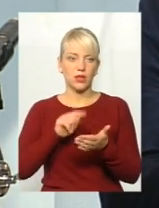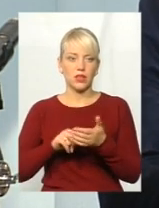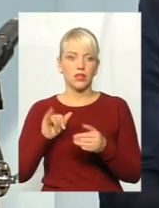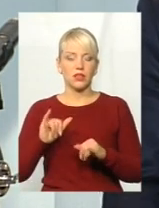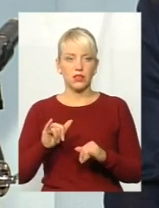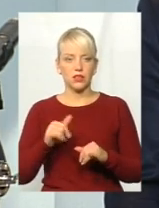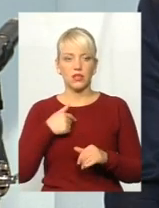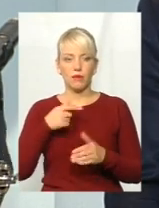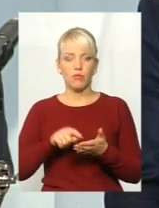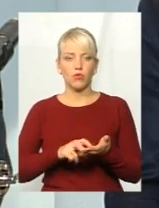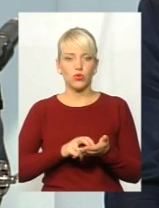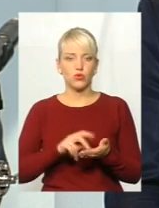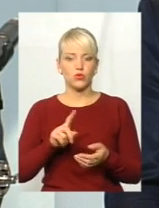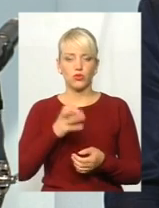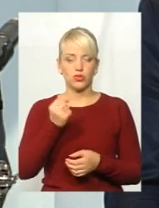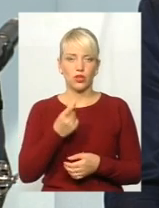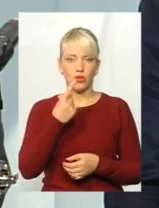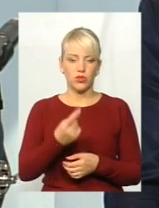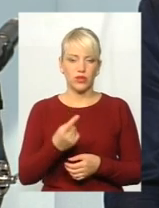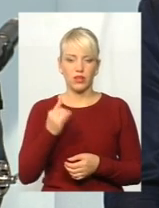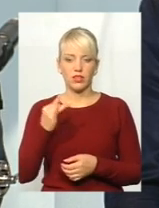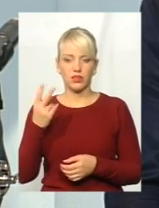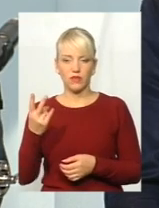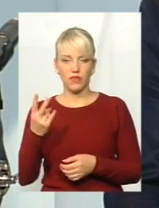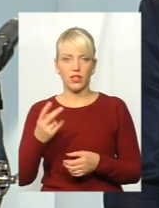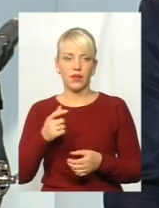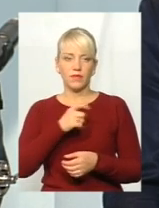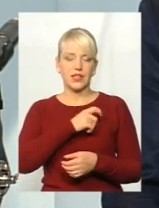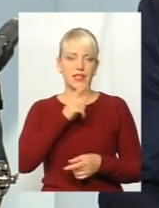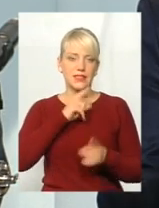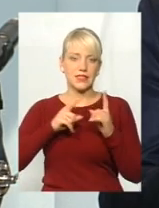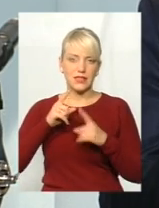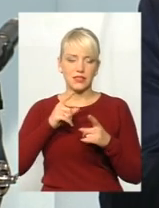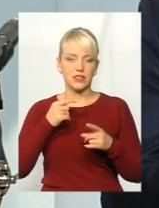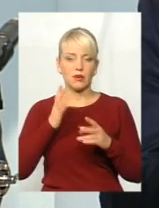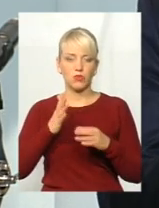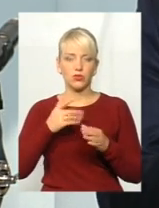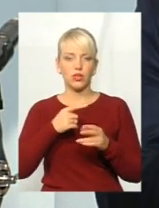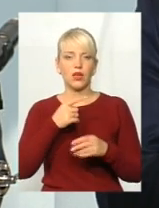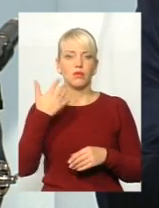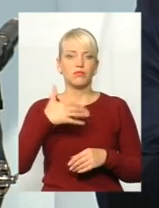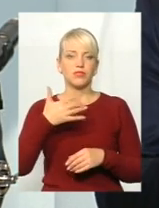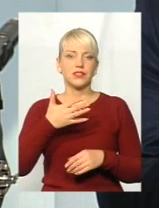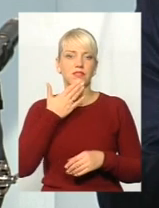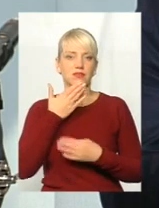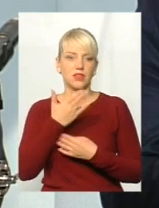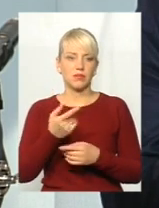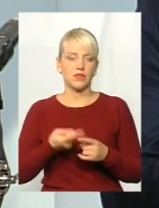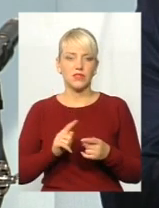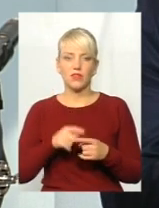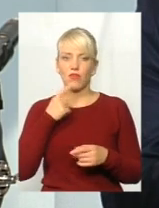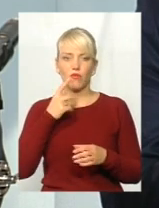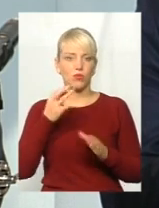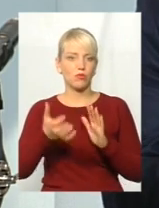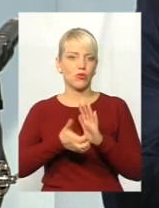боюсь, що ще одна-дві сесії, і ми будемо тільки більше сотні мати депутатських запитів. Це свідчить про, вибачте, але імпотенцію